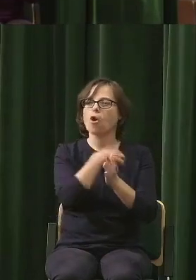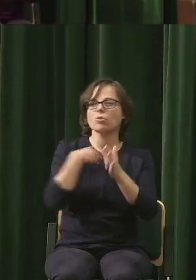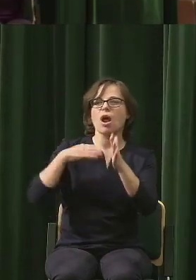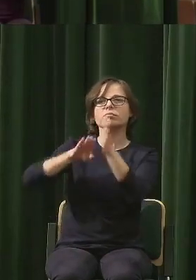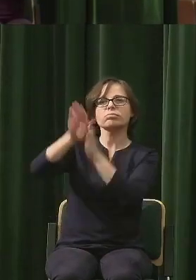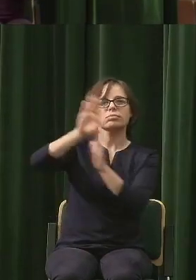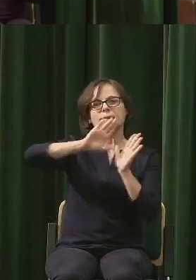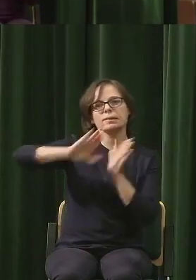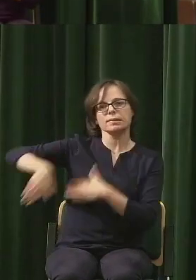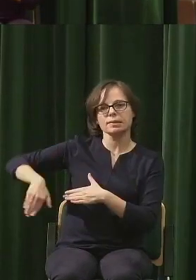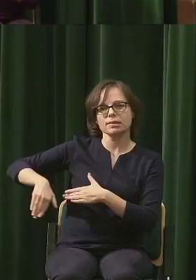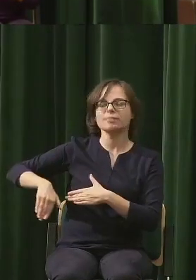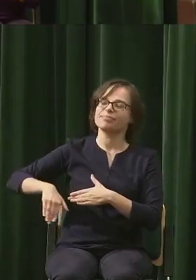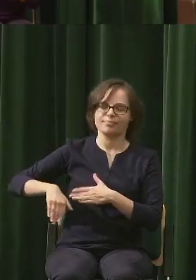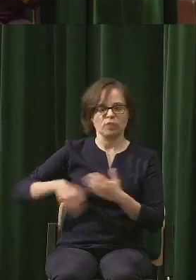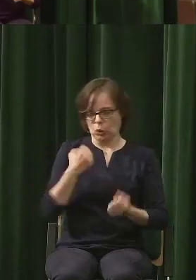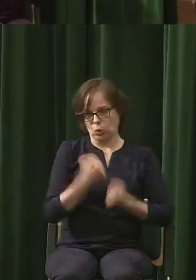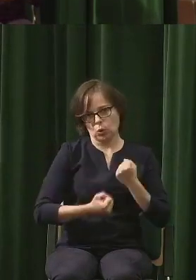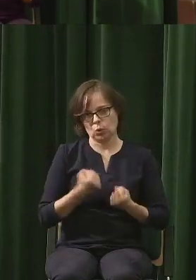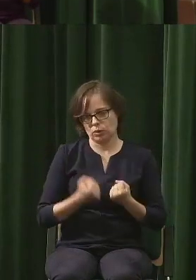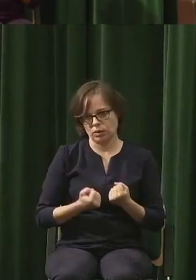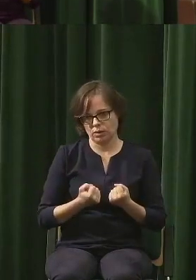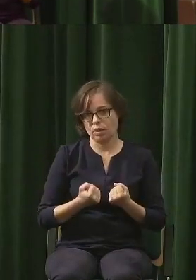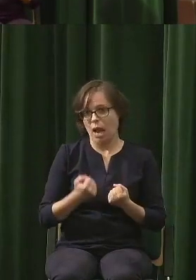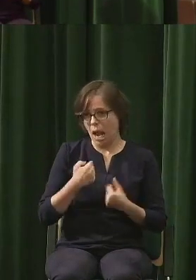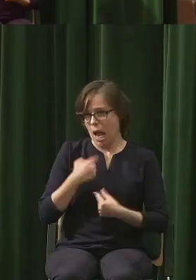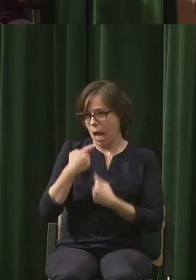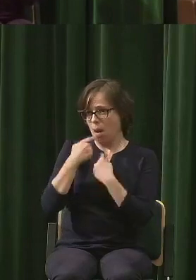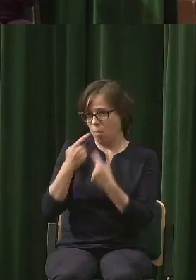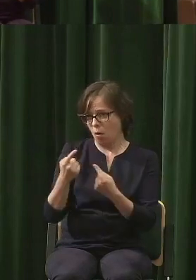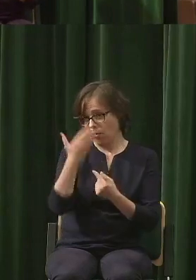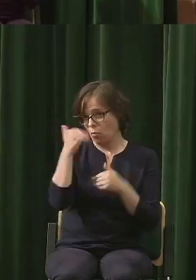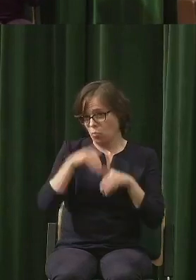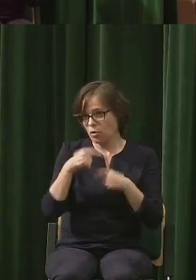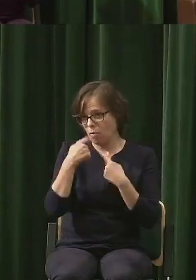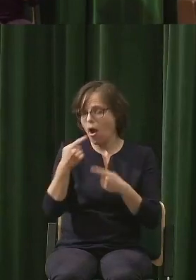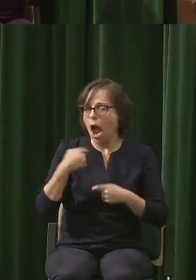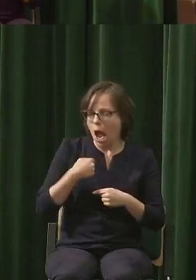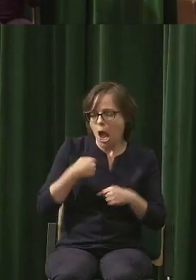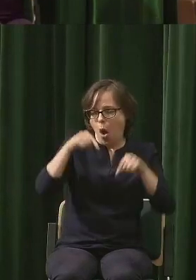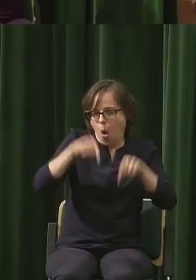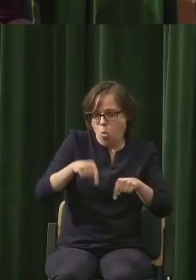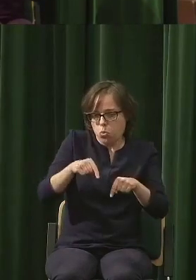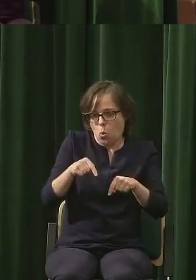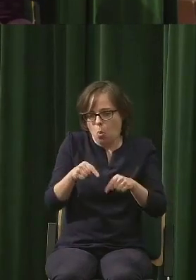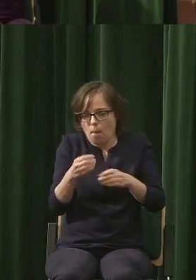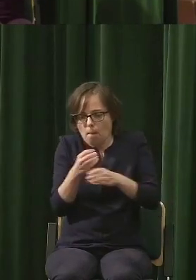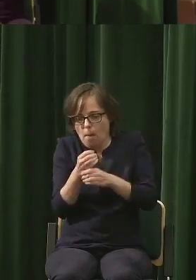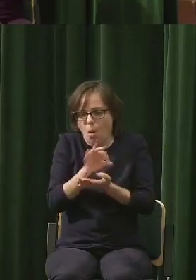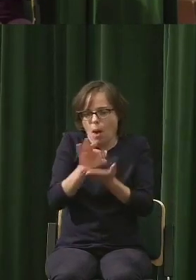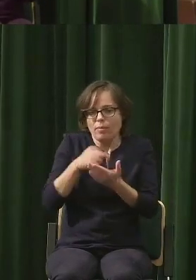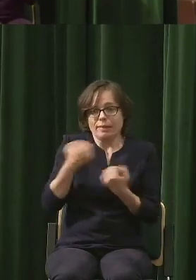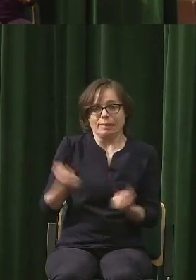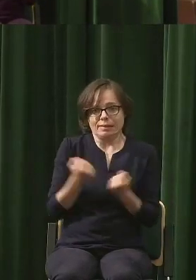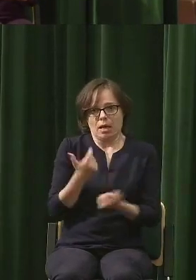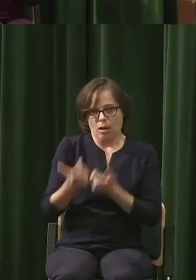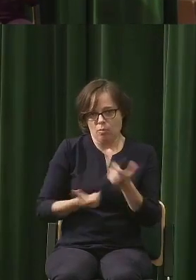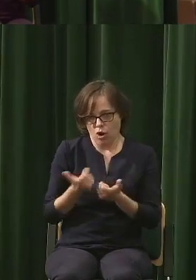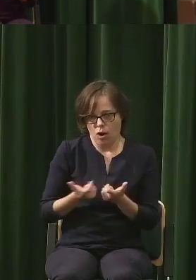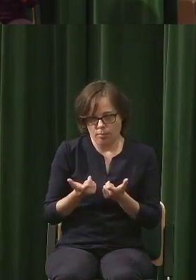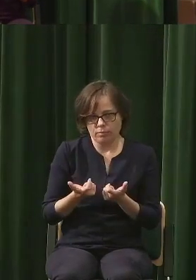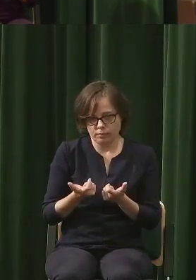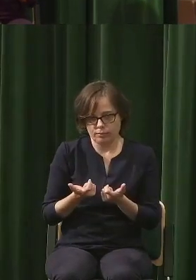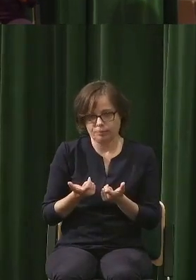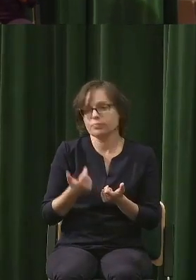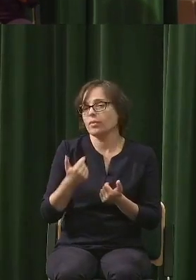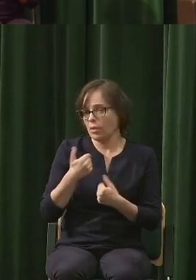trudne, tak? Bo my, jeśli mogę zdradzić, to ja tak trochę próbuję to robić w naszej mikroskali małej podwarszawskiej gminy